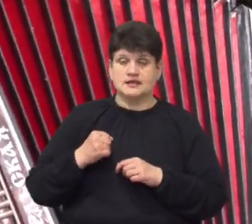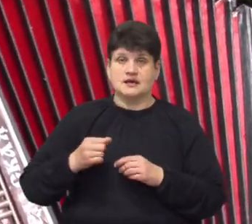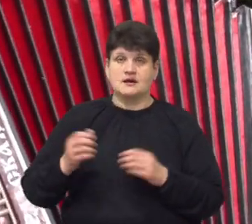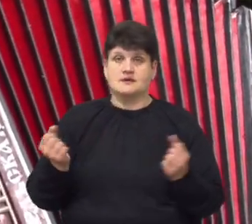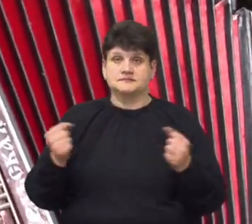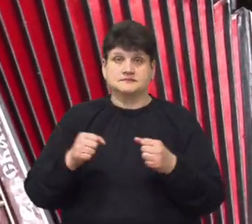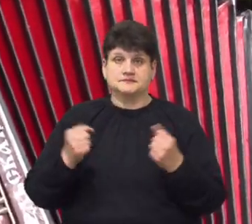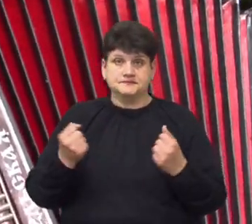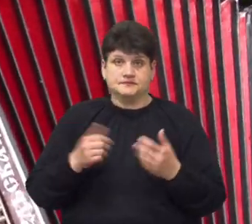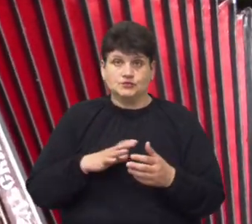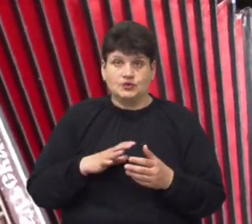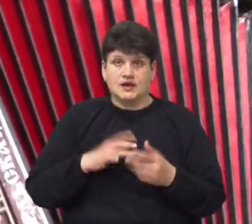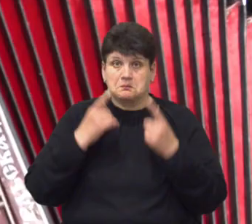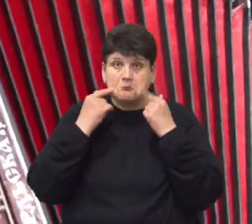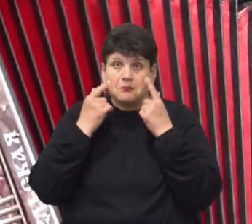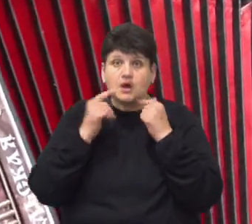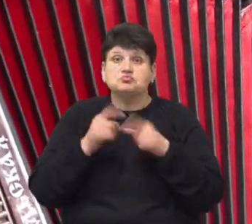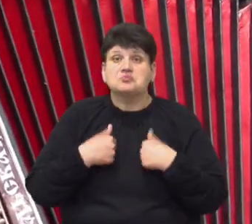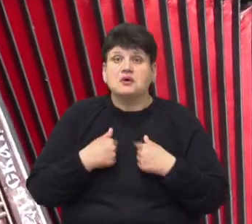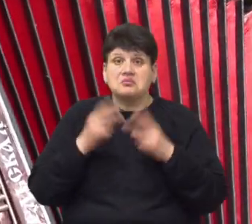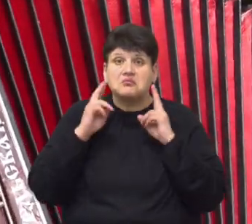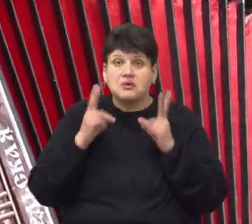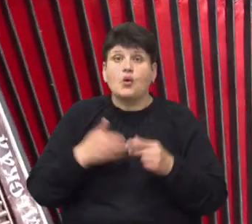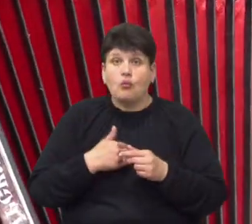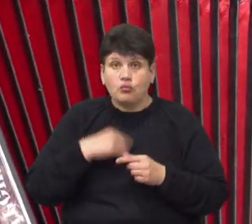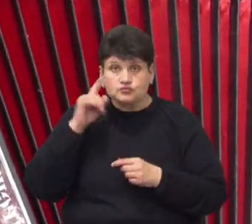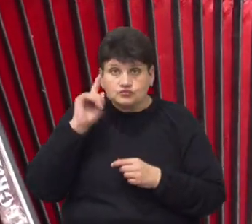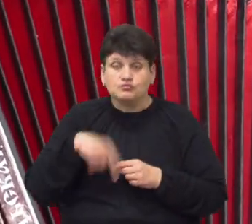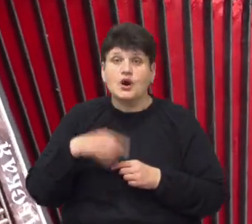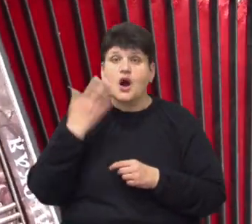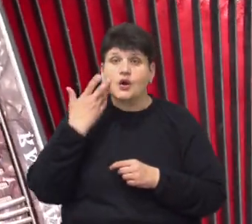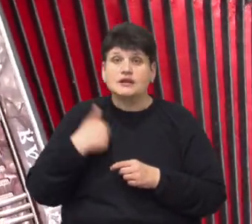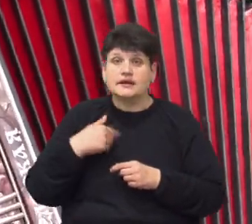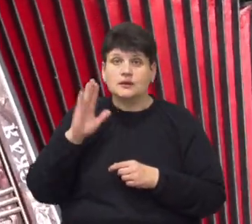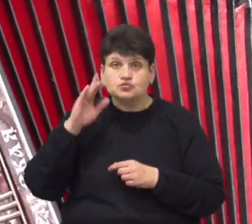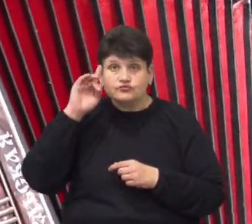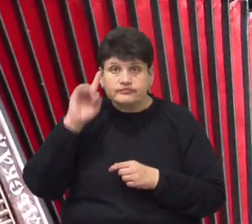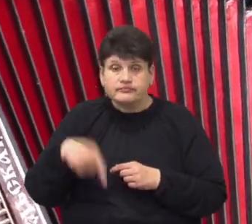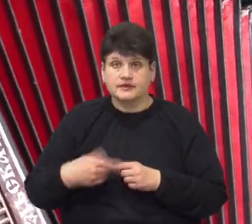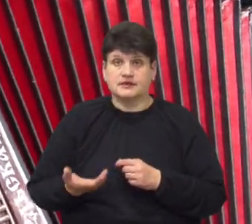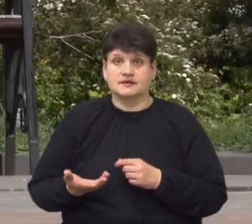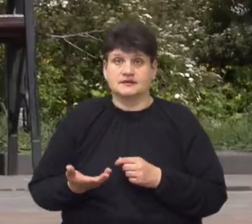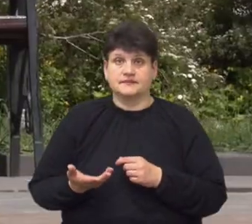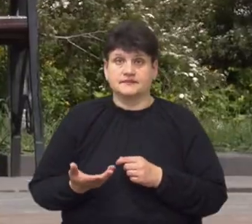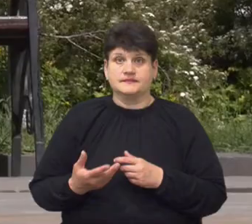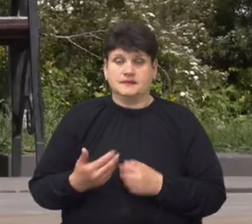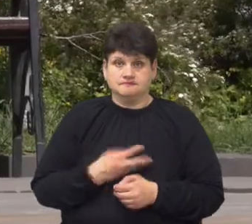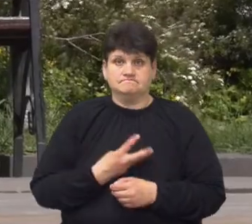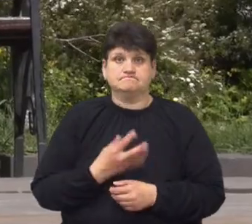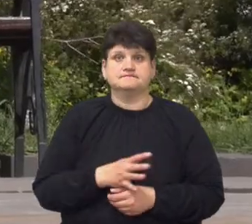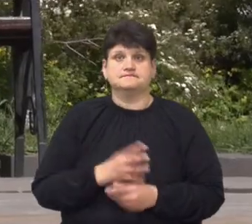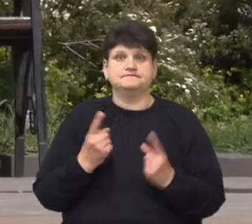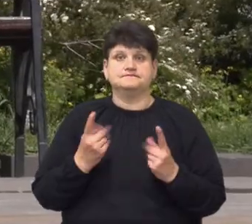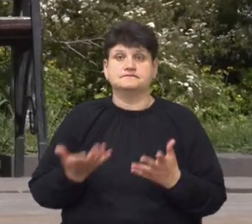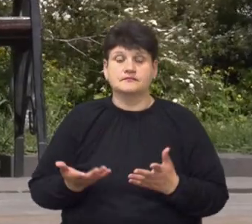тако чіт не плакав. А що я не вмію? А я хочу вміти, а коли я буду вмів? Знаєте, таке начинення було. Павло